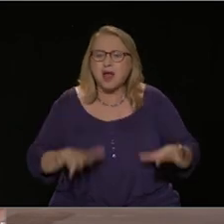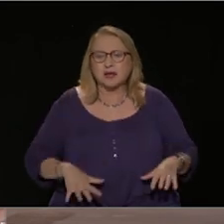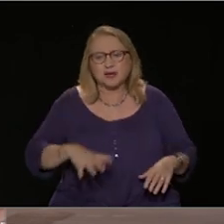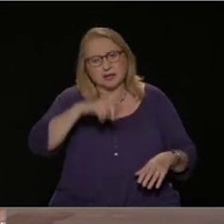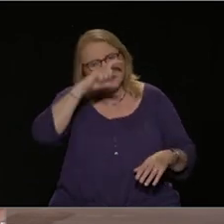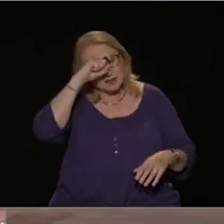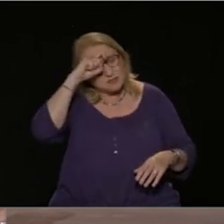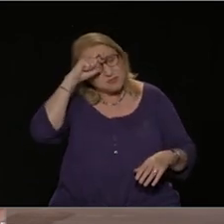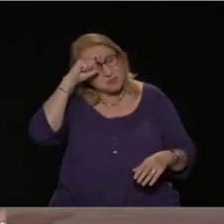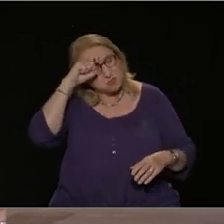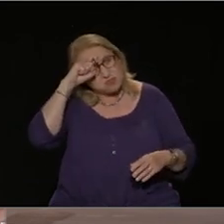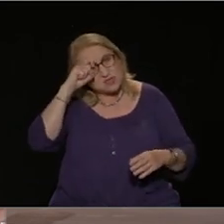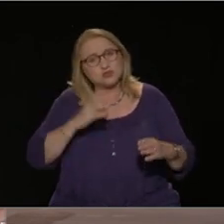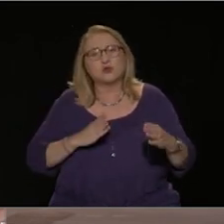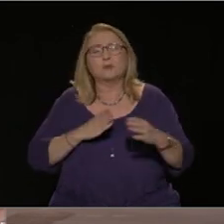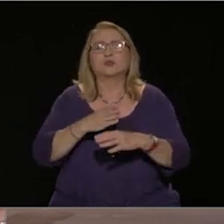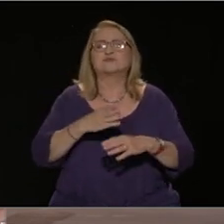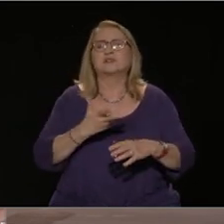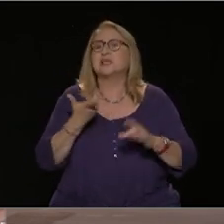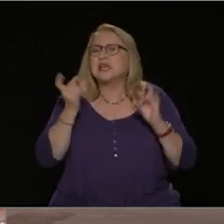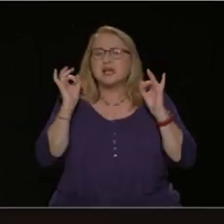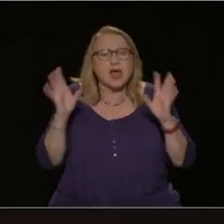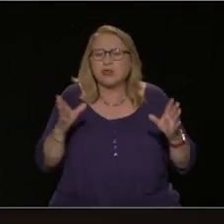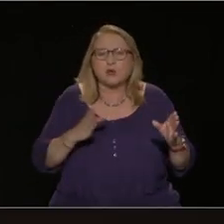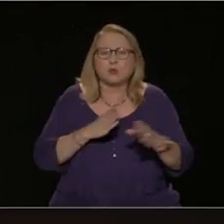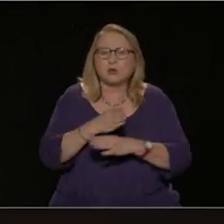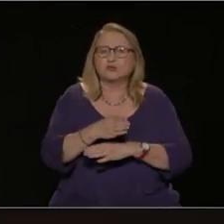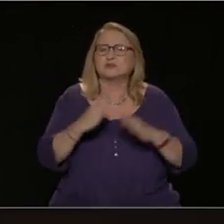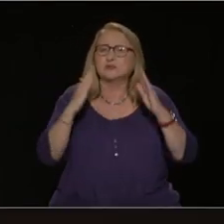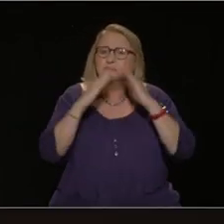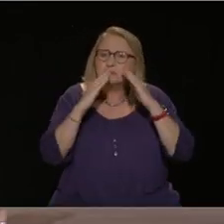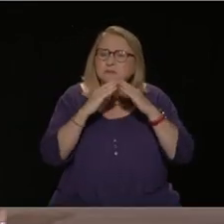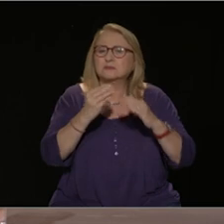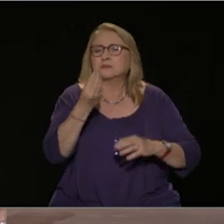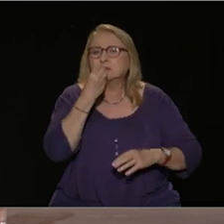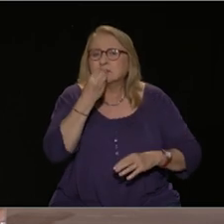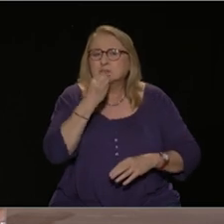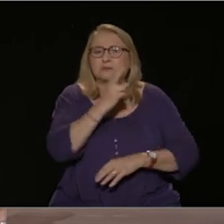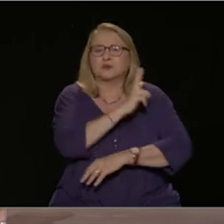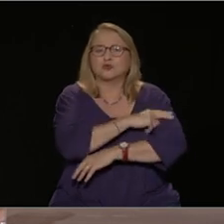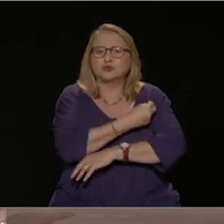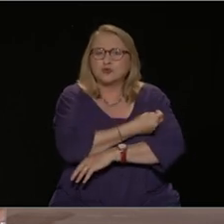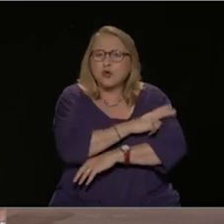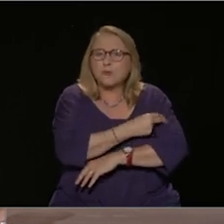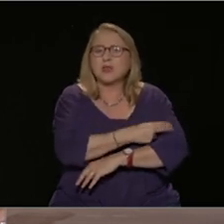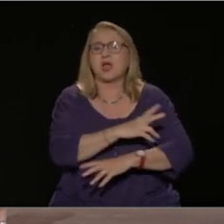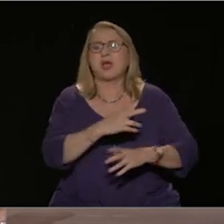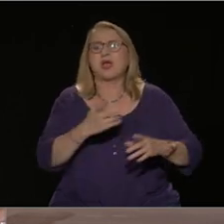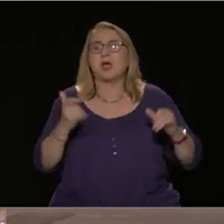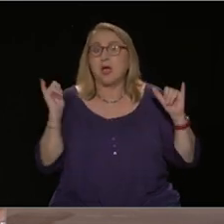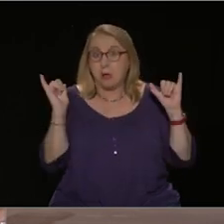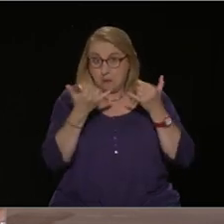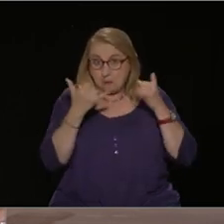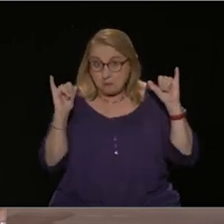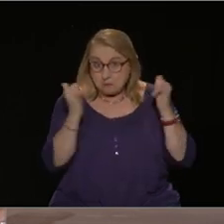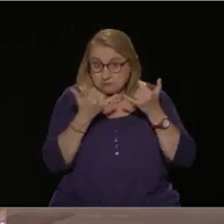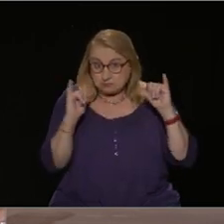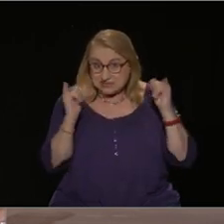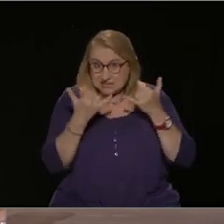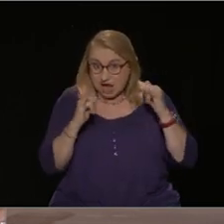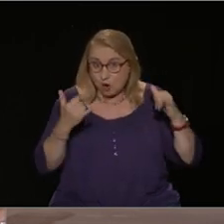πρόσβαση στην υγεία, την παιδεία, την τροφή, τη στέγη, να μην μιλήσουμε καν για ψυχαγωγία, πολιτισμό, ανάπαυση, διακοπές,